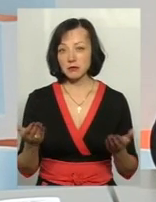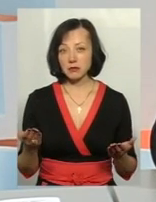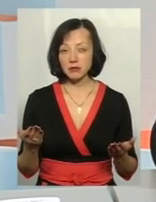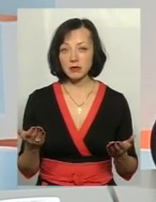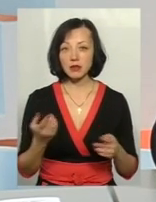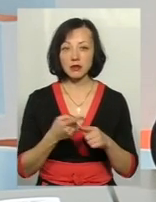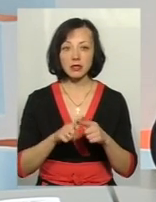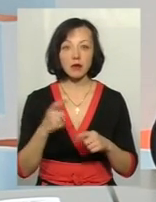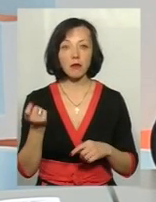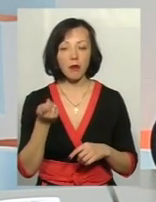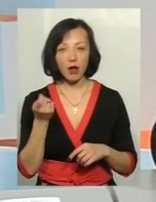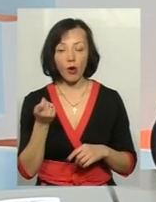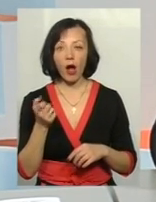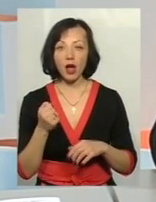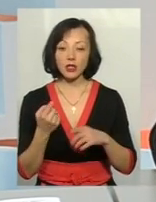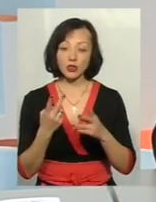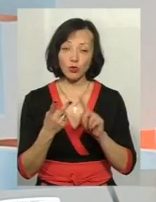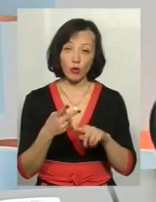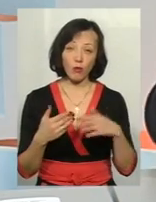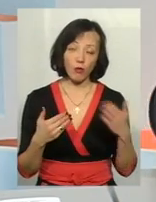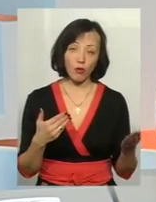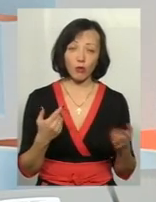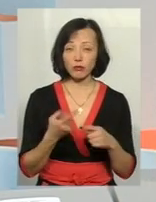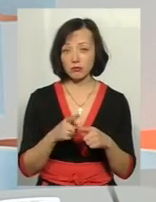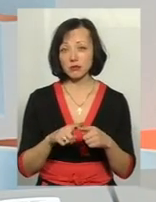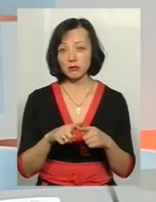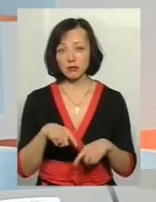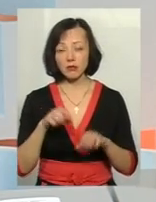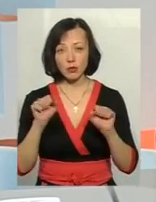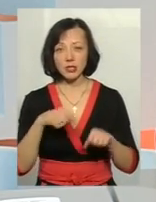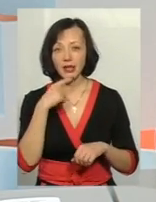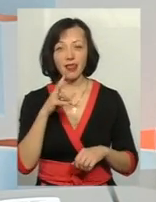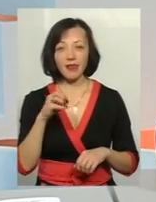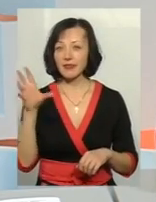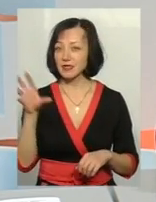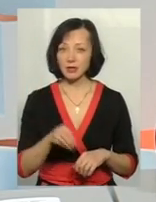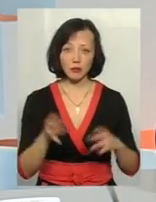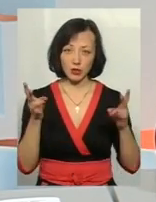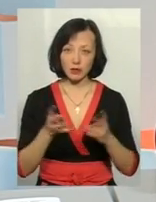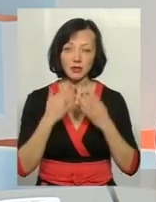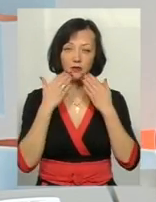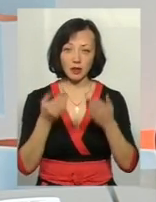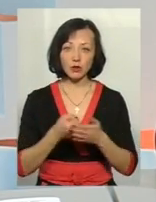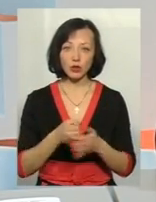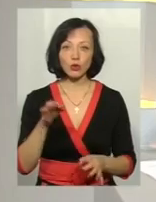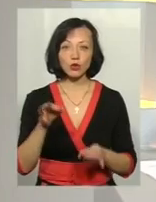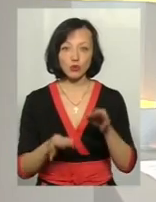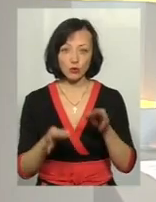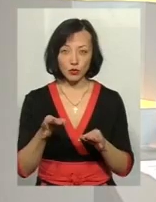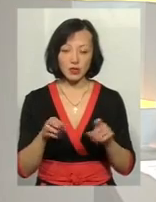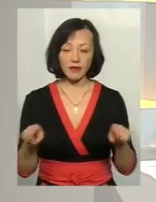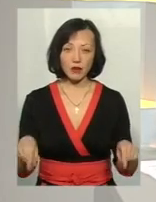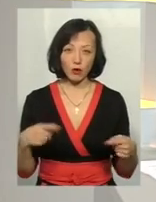це дуже мало, з іншої сторони, ми говоримо про те, що не всім потрібно звертатися до суду за